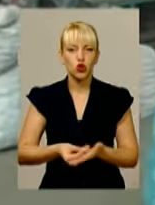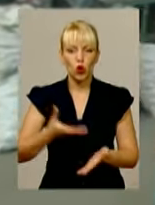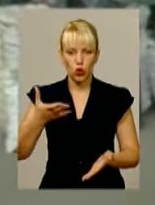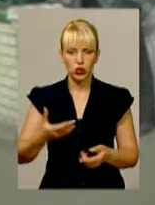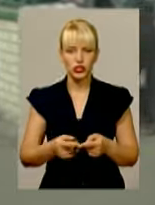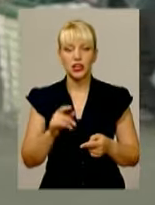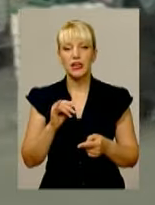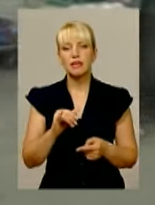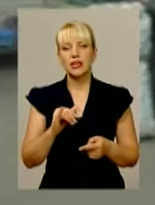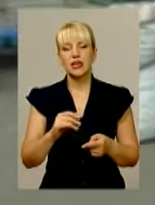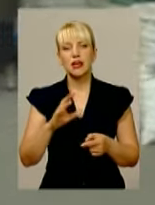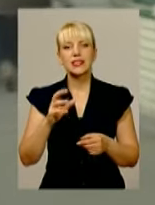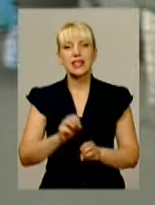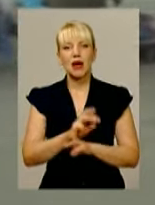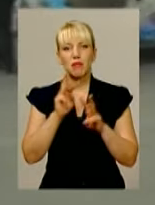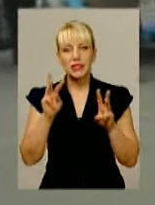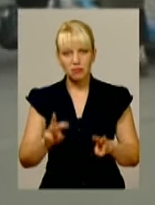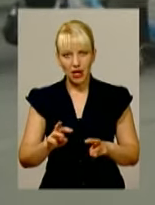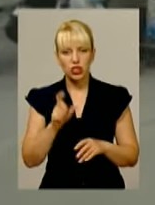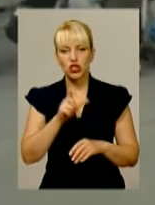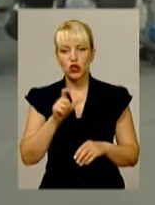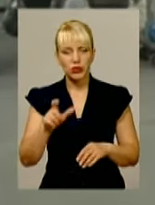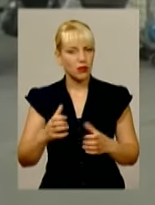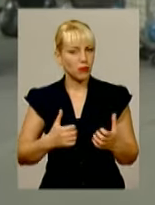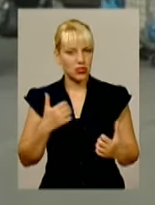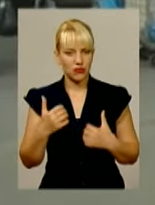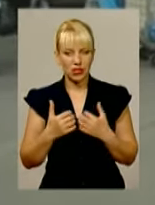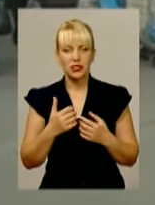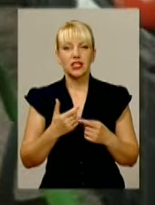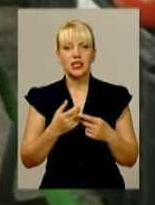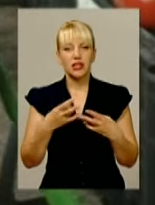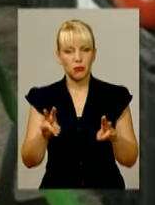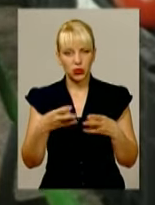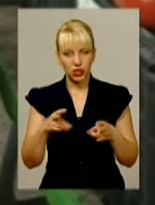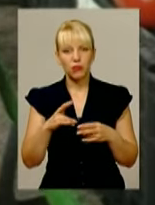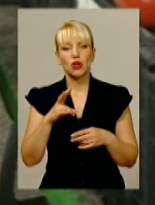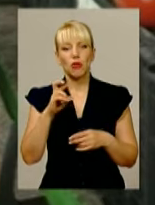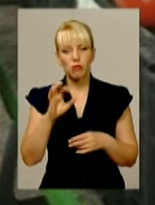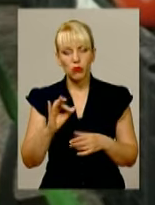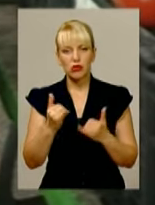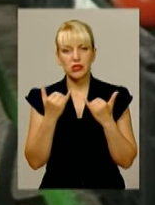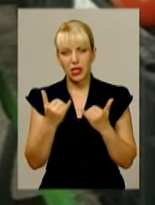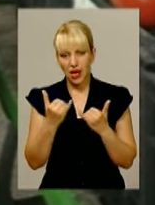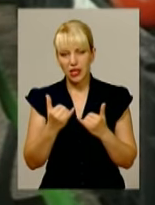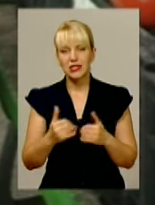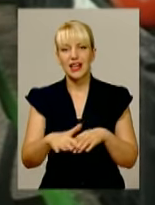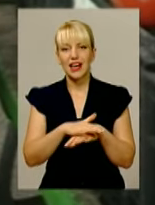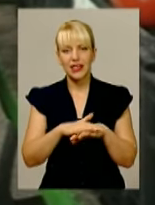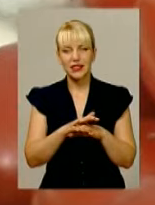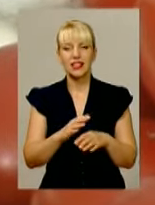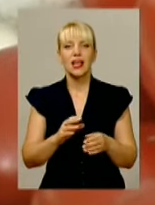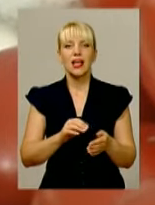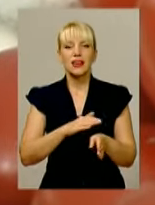забезпечення краян овочами не потрібно, кажуть у Департаменті агропромислового розвитку. Адже наразі ринки краю наповнені не лише